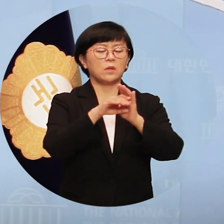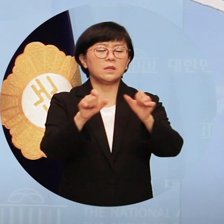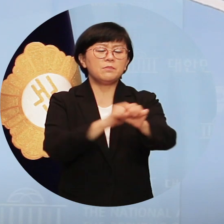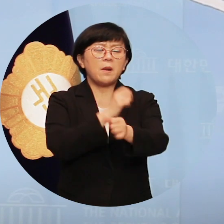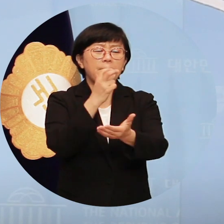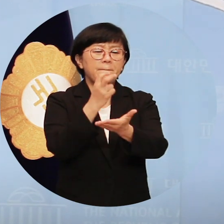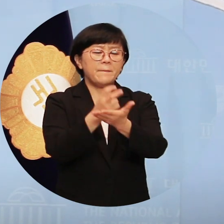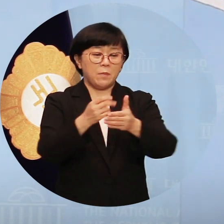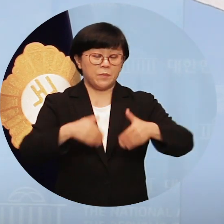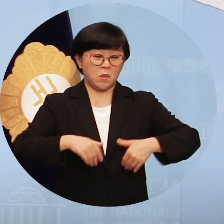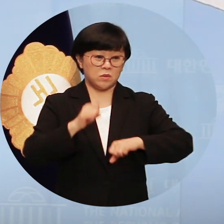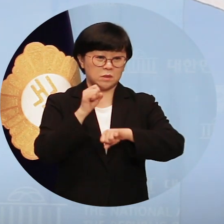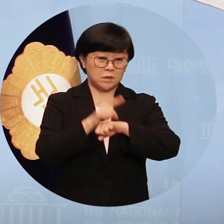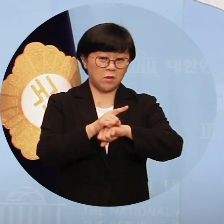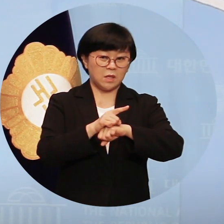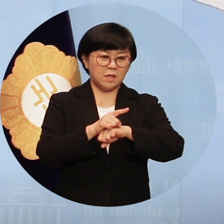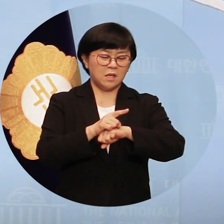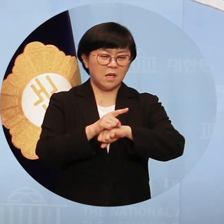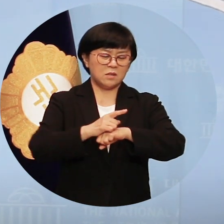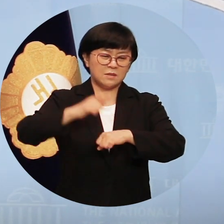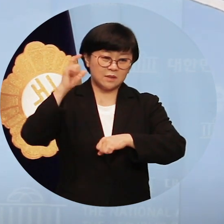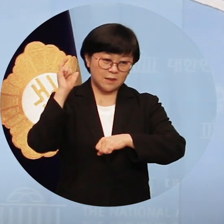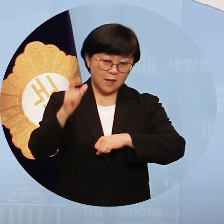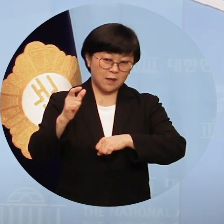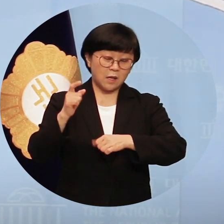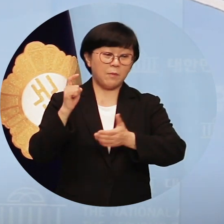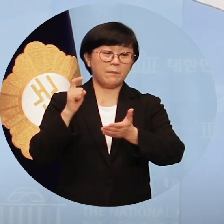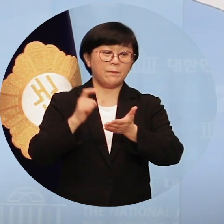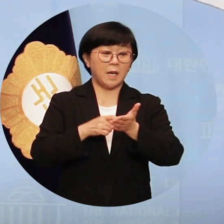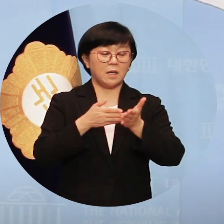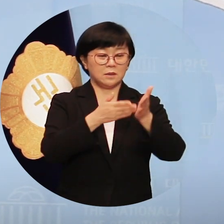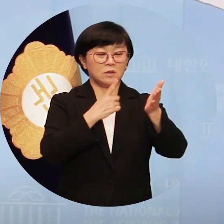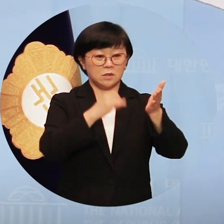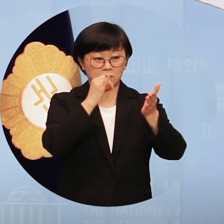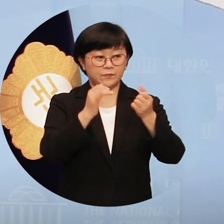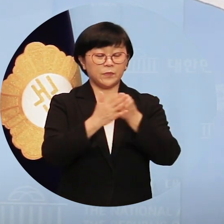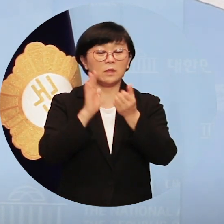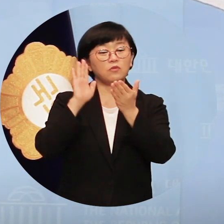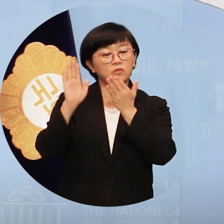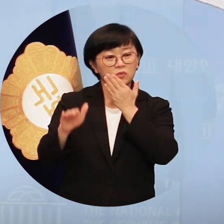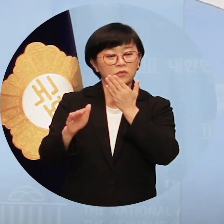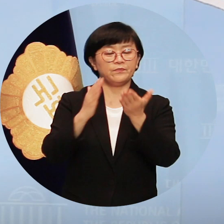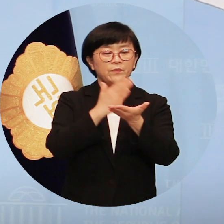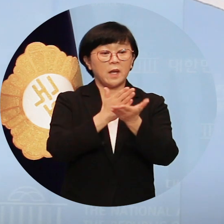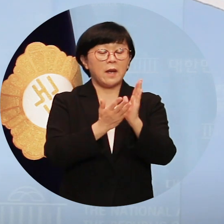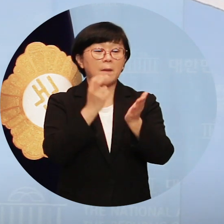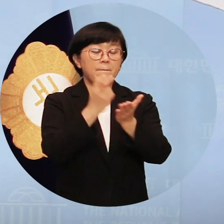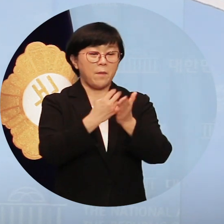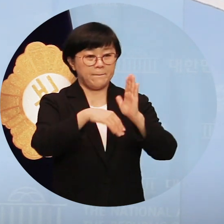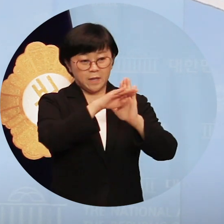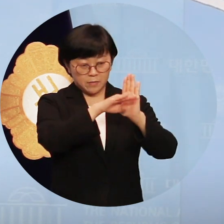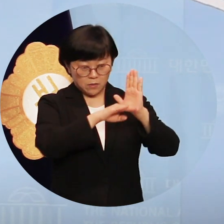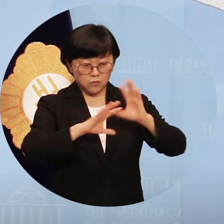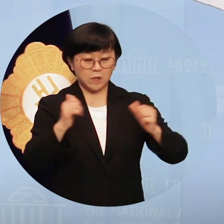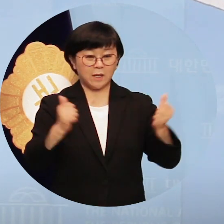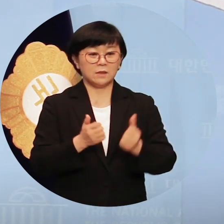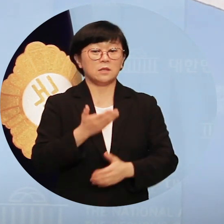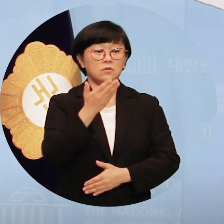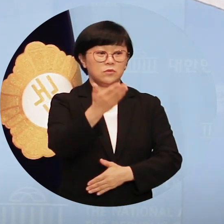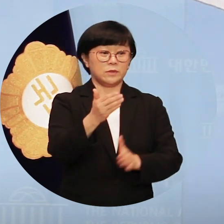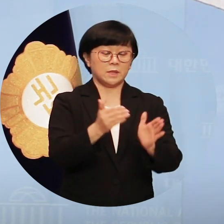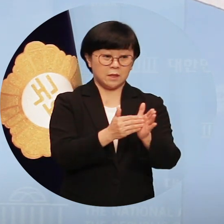코로나특별법 제정의 필요성을 강력히 촉구한 바 있습니다. 이후 다양한